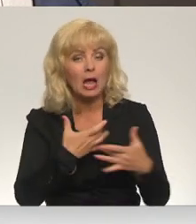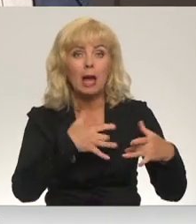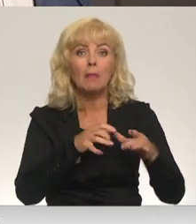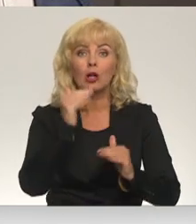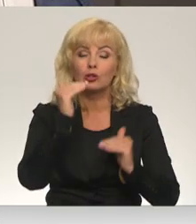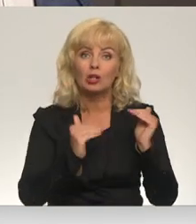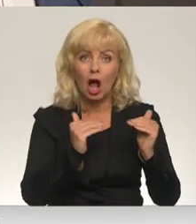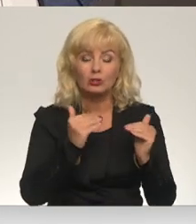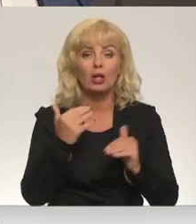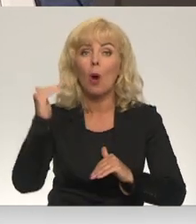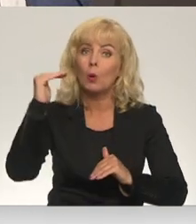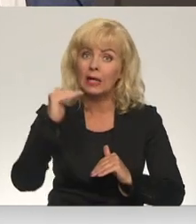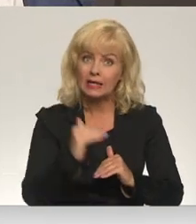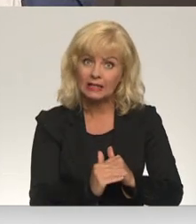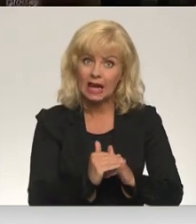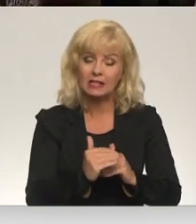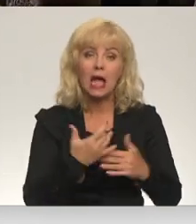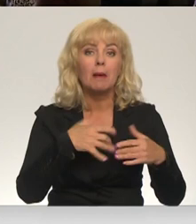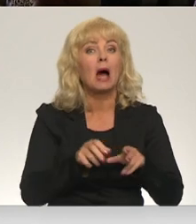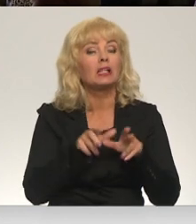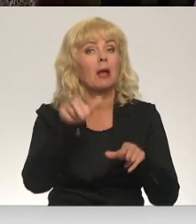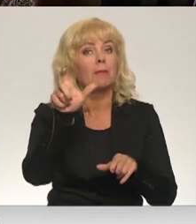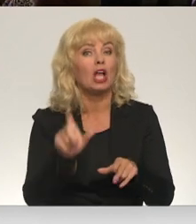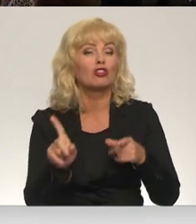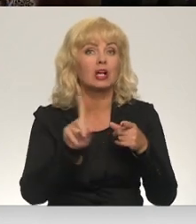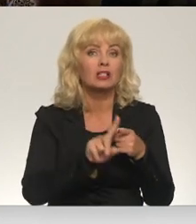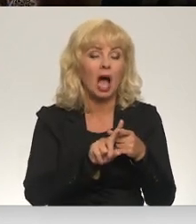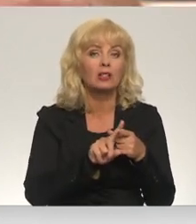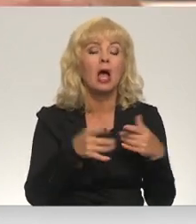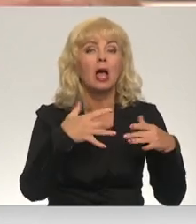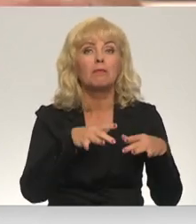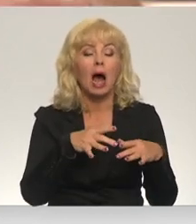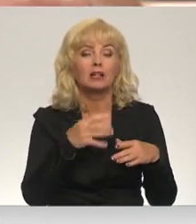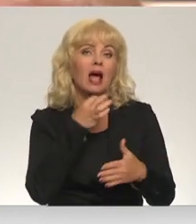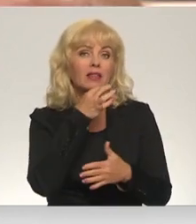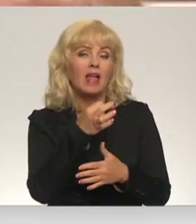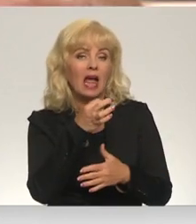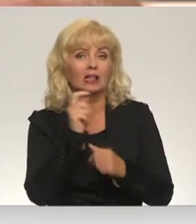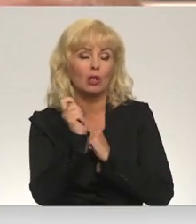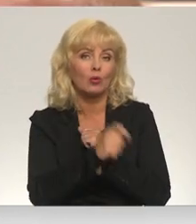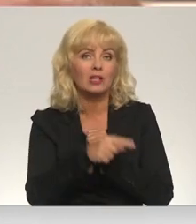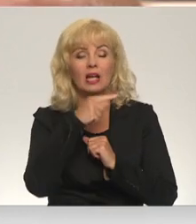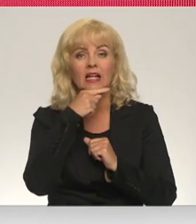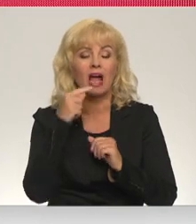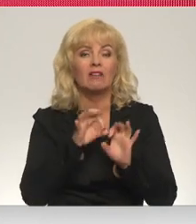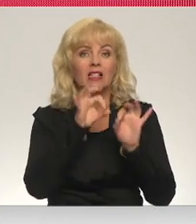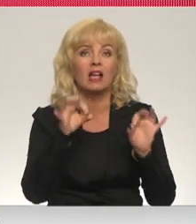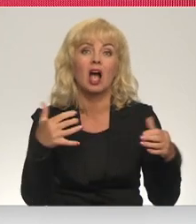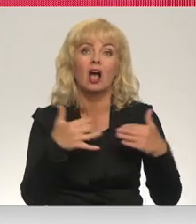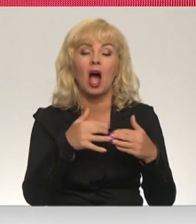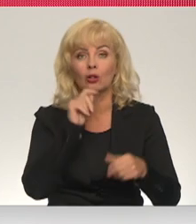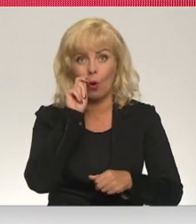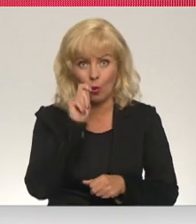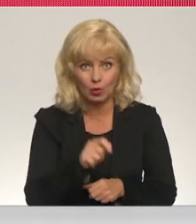reitings ir ievērojami krities. Partijas priekšstādētājs to saist ar partijas pausto nosodījumu Krievijas sāktajiem karam Ukrainā. Mums